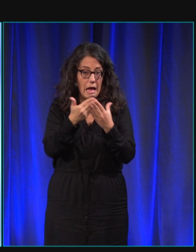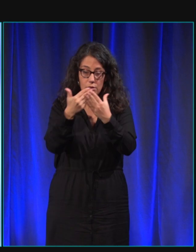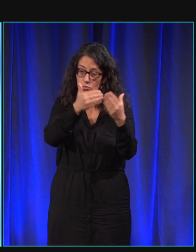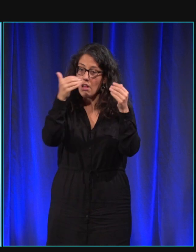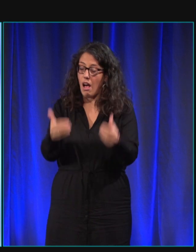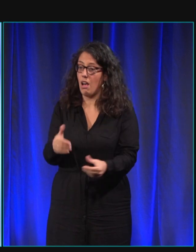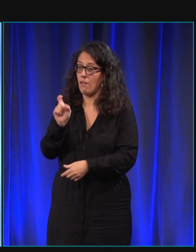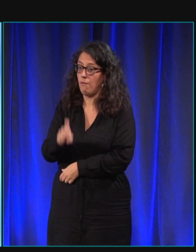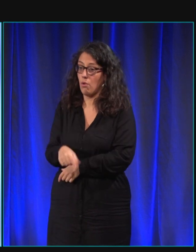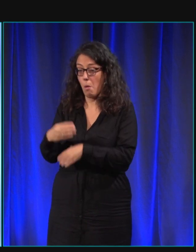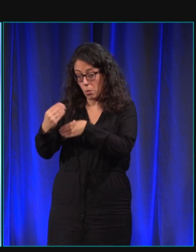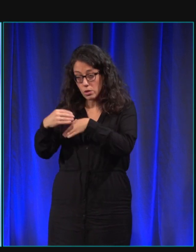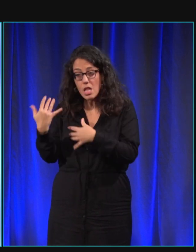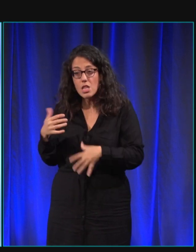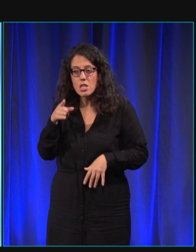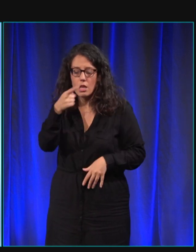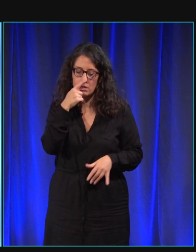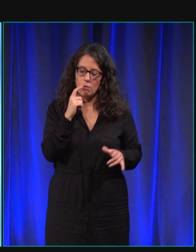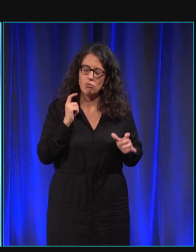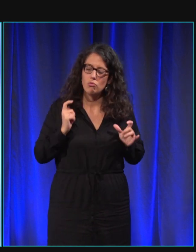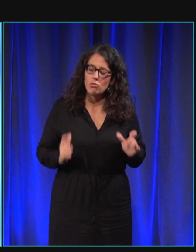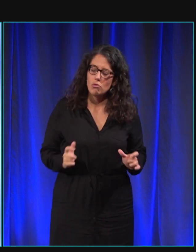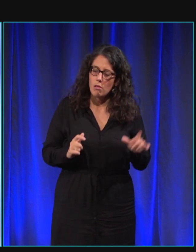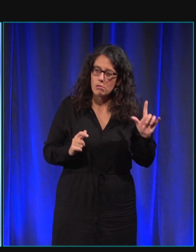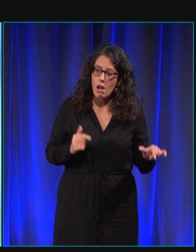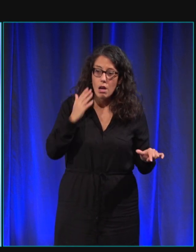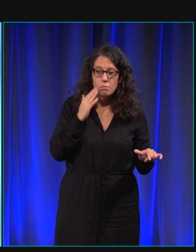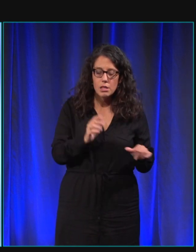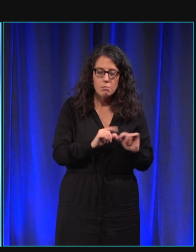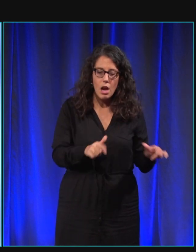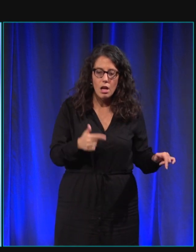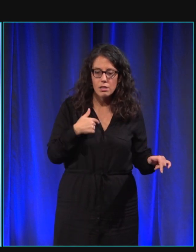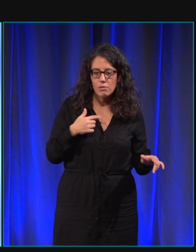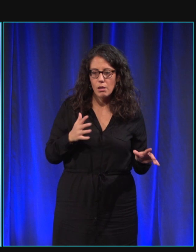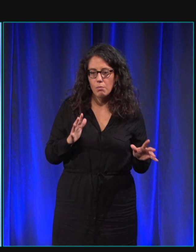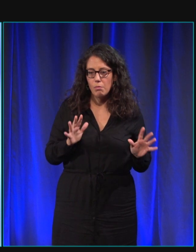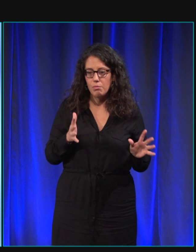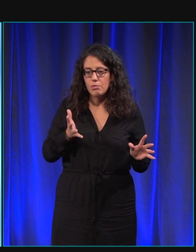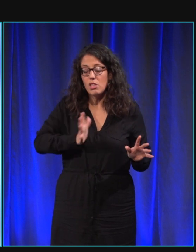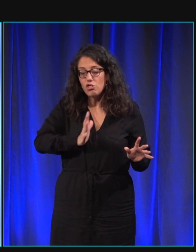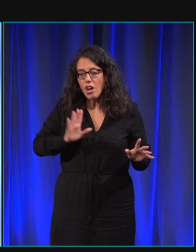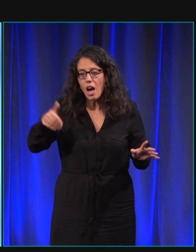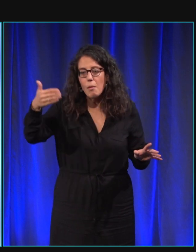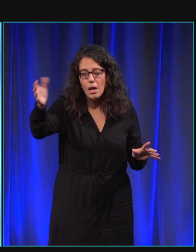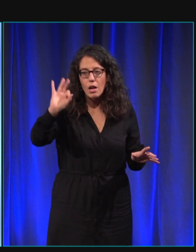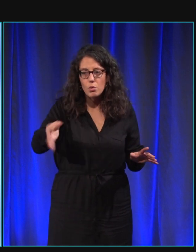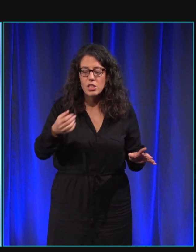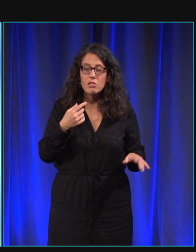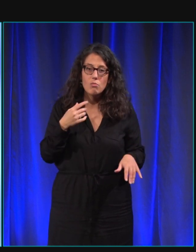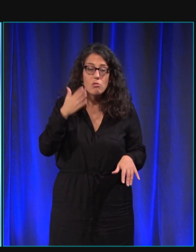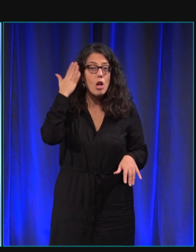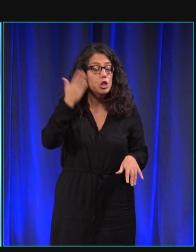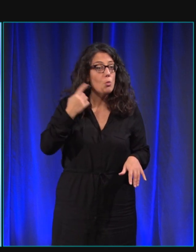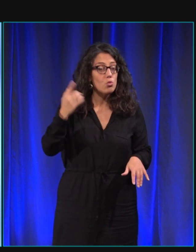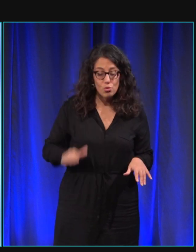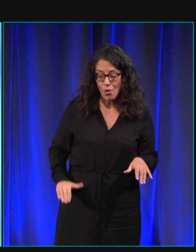donc c'est vraiment une chance et je ne l'aurais peut-être pas eu si jeune j'aurais peut-être eu un chien plus tard c'est vrai que j'ai toujours eu des animaux mais j'étais